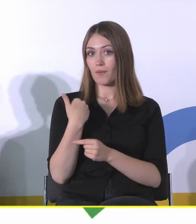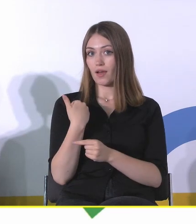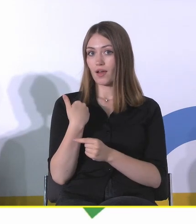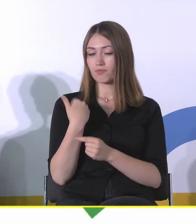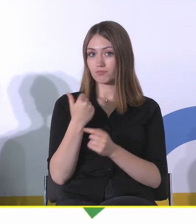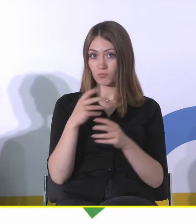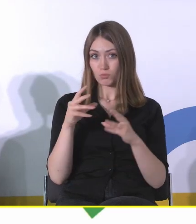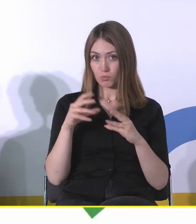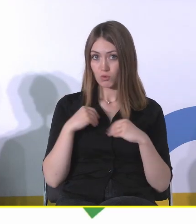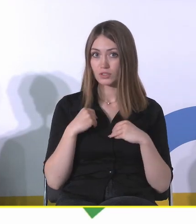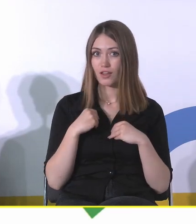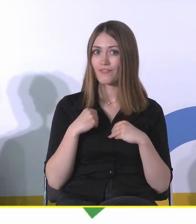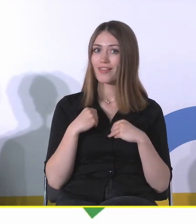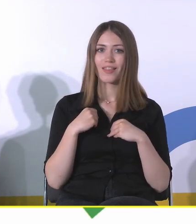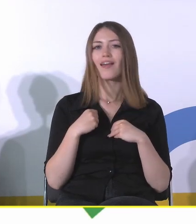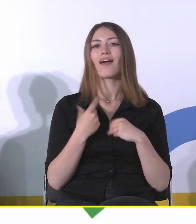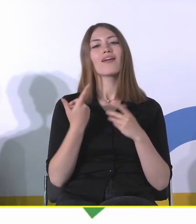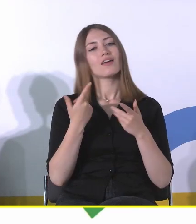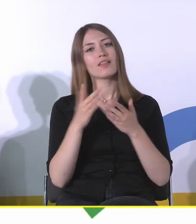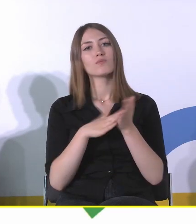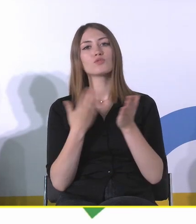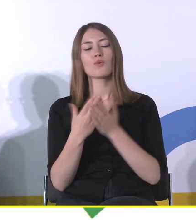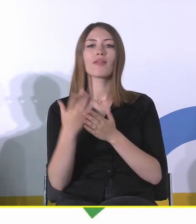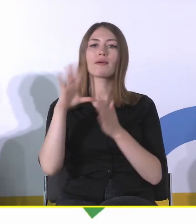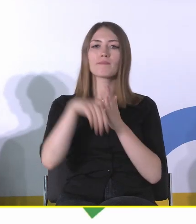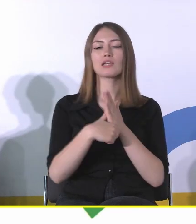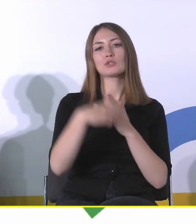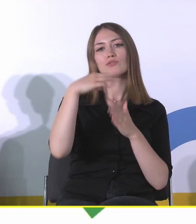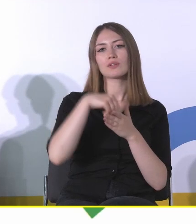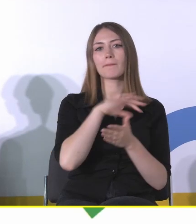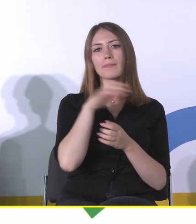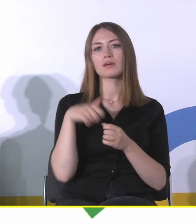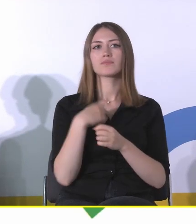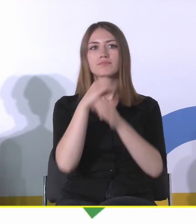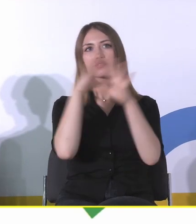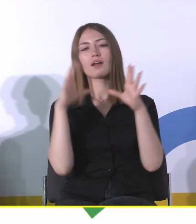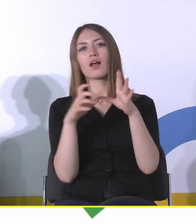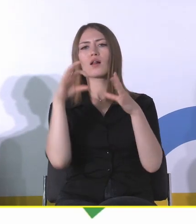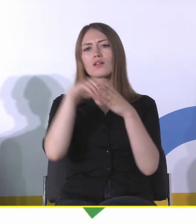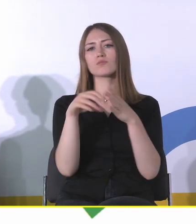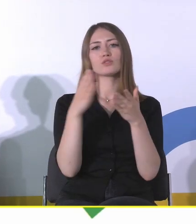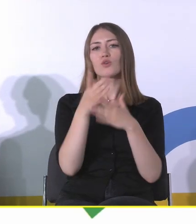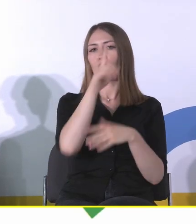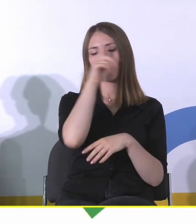tylko i wyłącznie takim wyabstrahowanym bytem, miejscem spotkania ludzi, miejscem